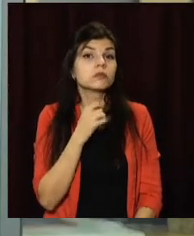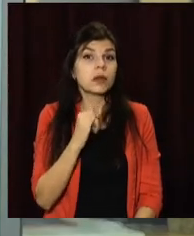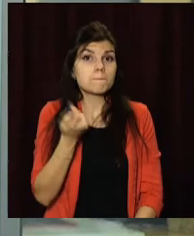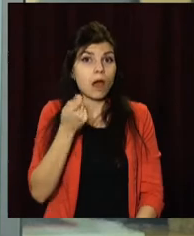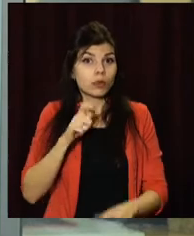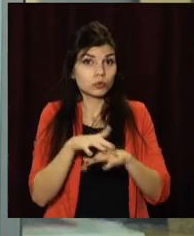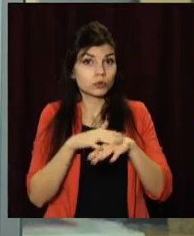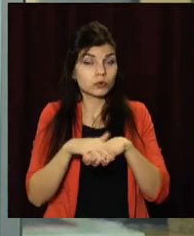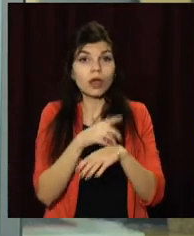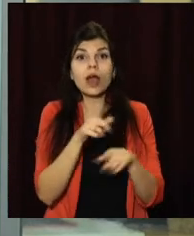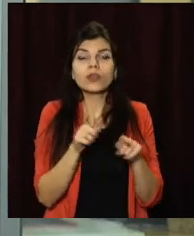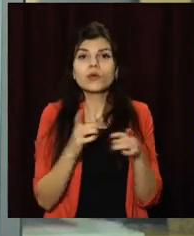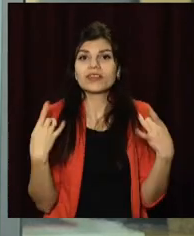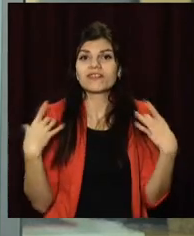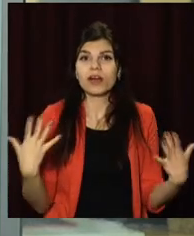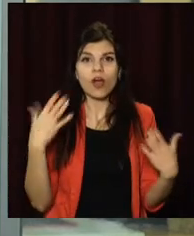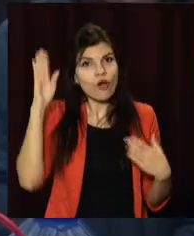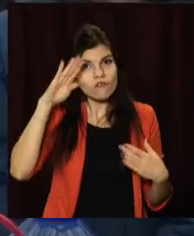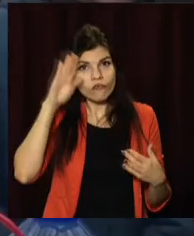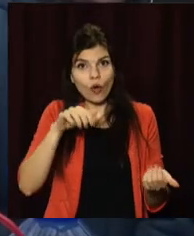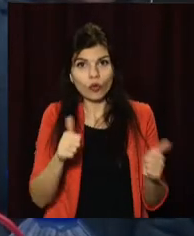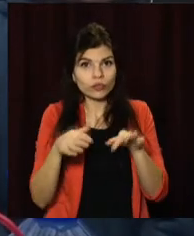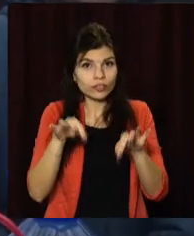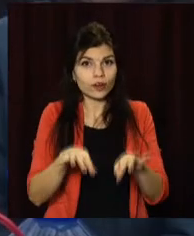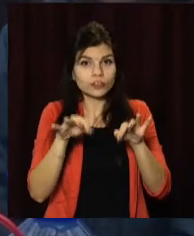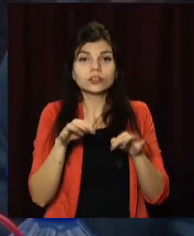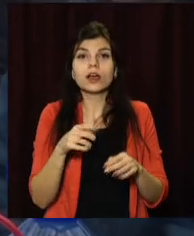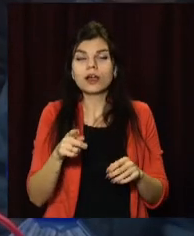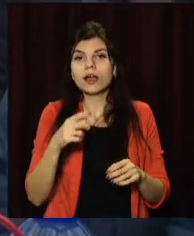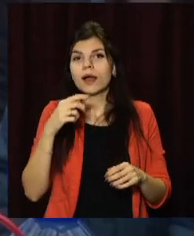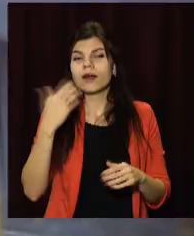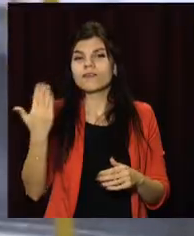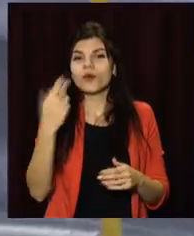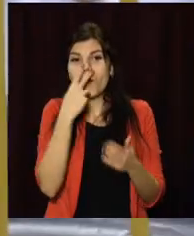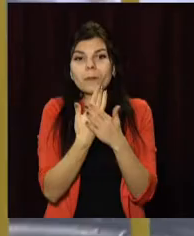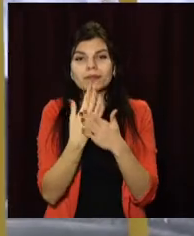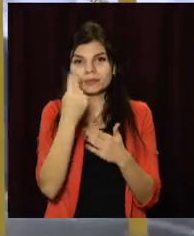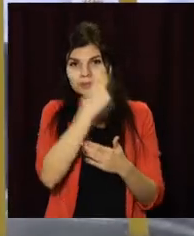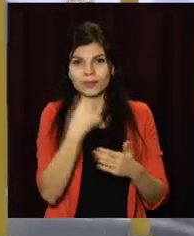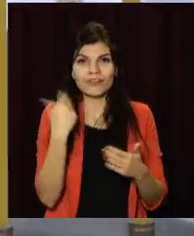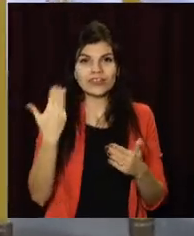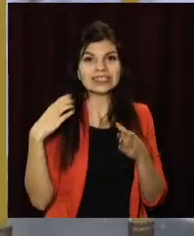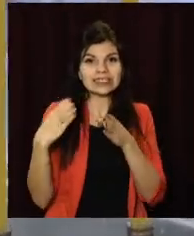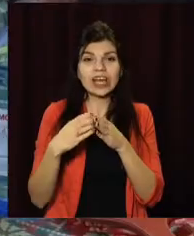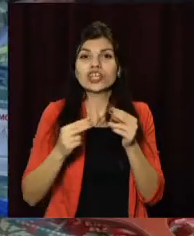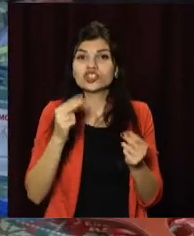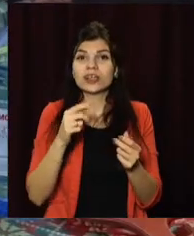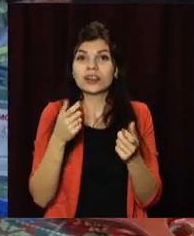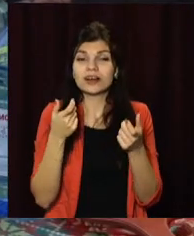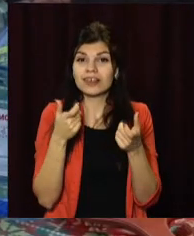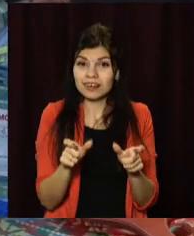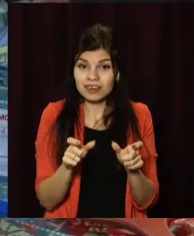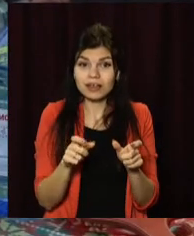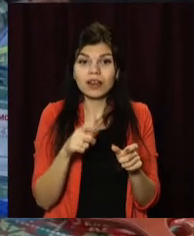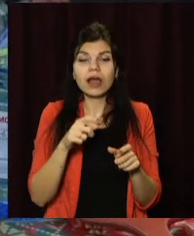Саме так цьогоріч має пройти святкування водохреща. Представники Української православної церкви кажуть, через пандемію хресну ходу не